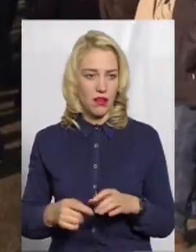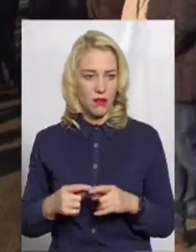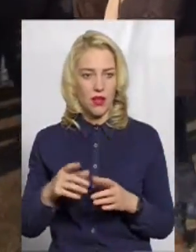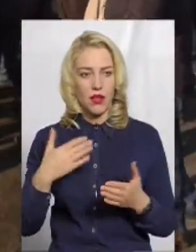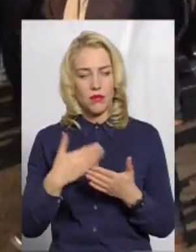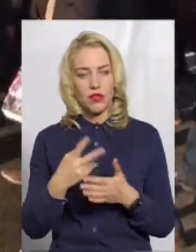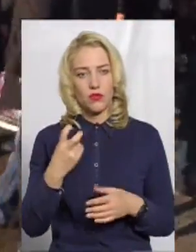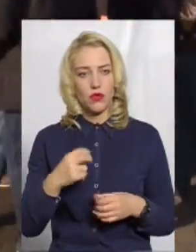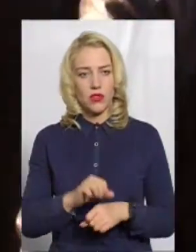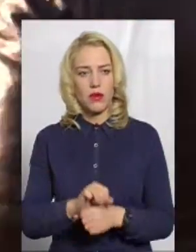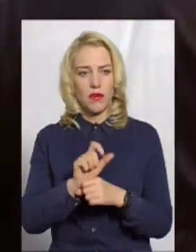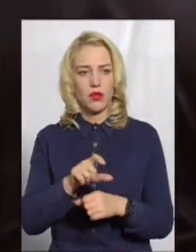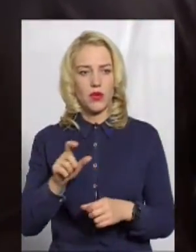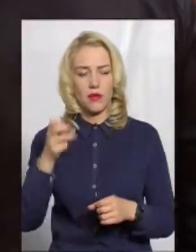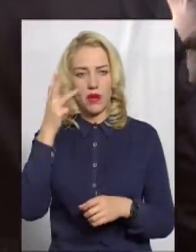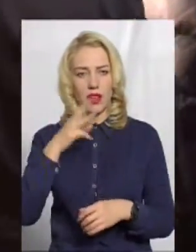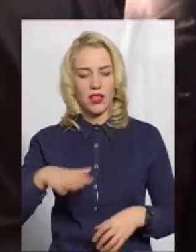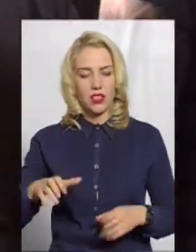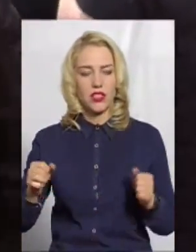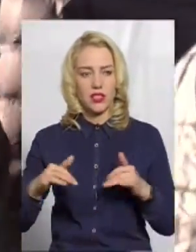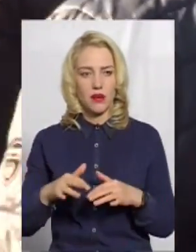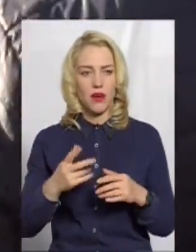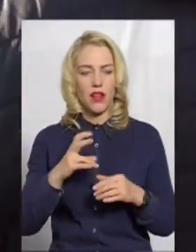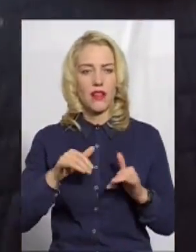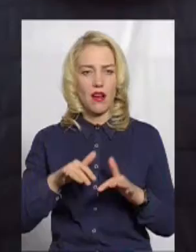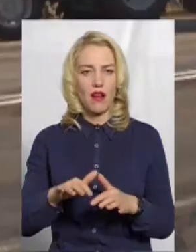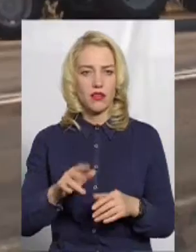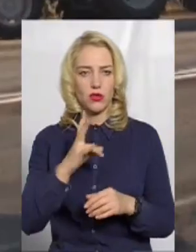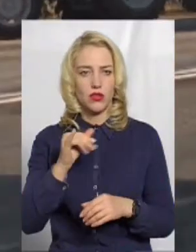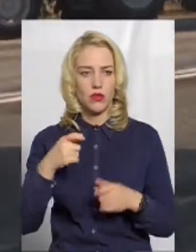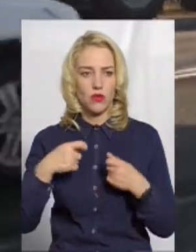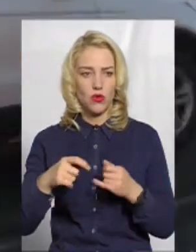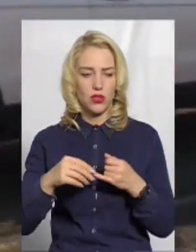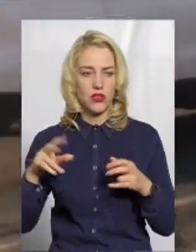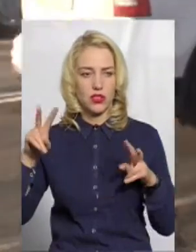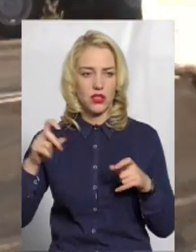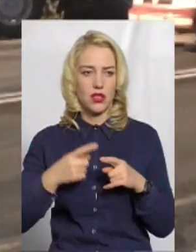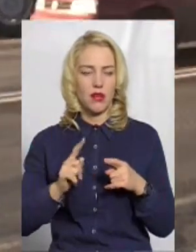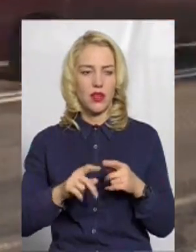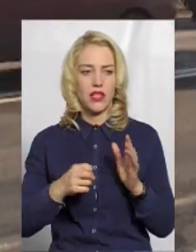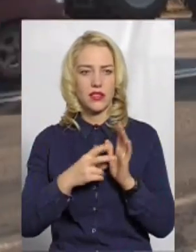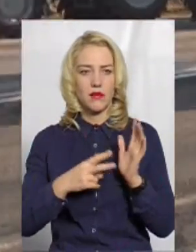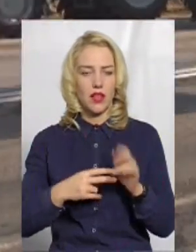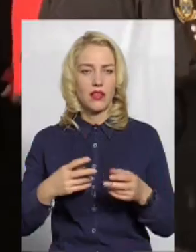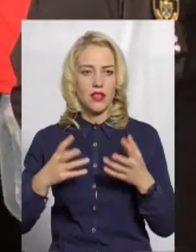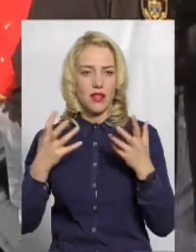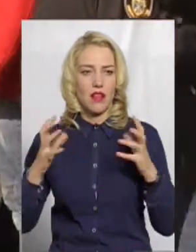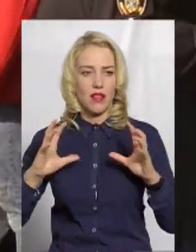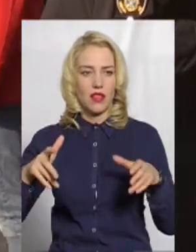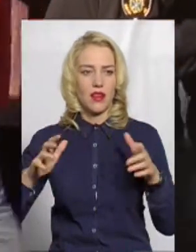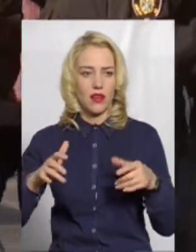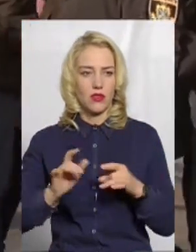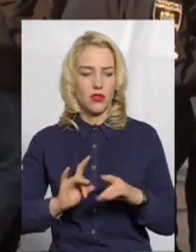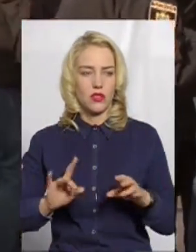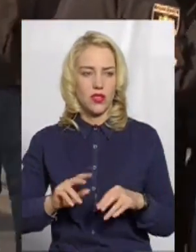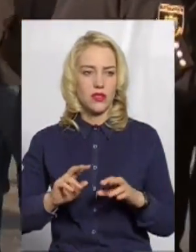мітингувальників з Хмельниччини зібралися на акції «Ні продажу землі». Вони приїхали з технікою, а саме 17 тракторів, каже заступниця начальника управління